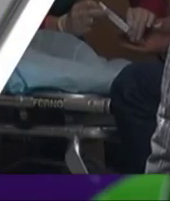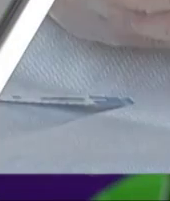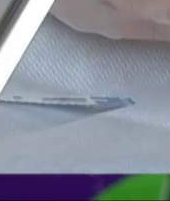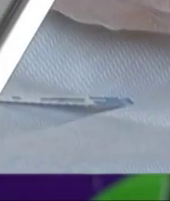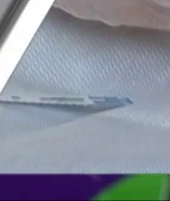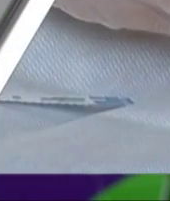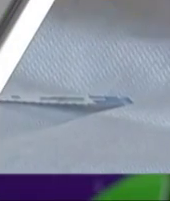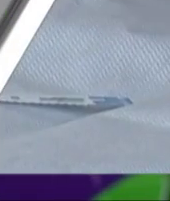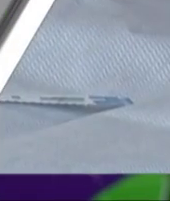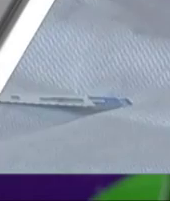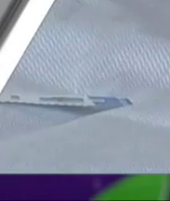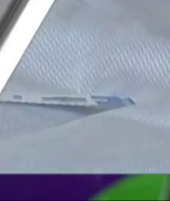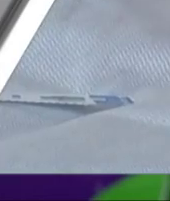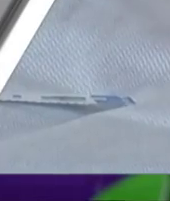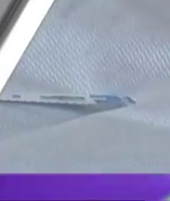столиці вже завтра.